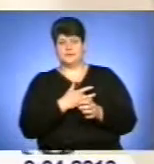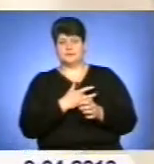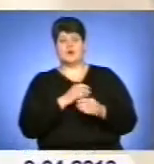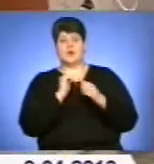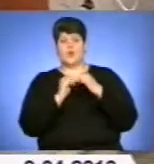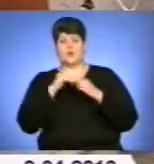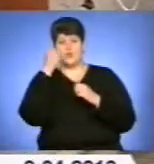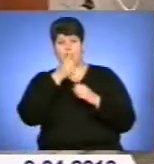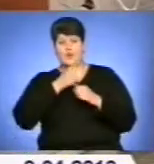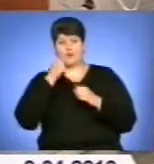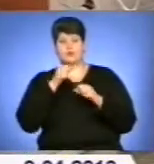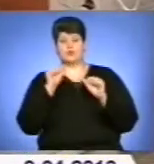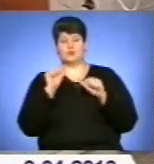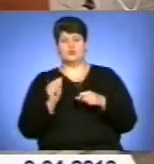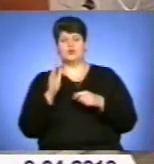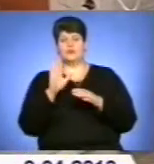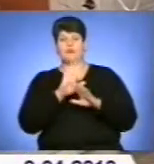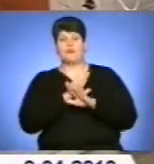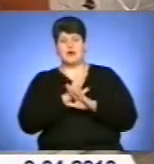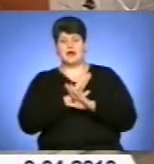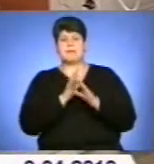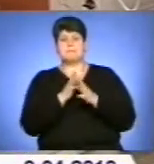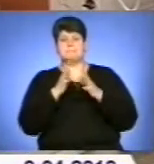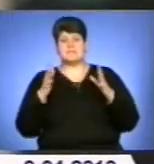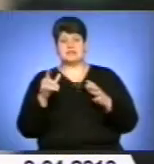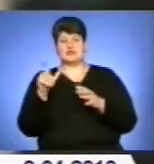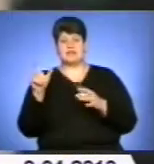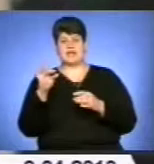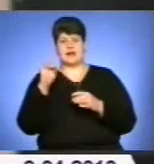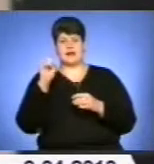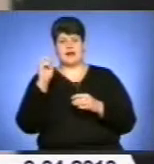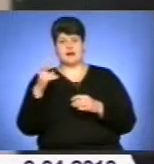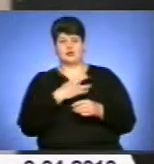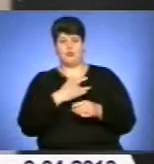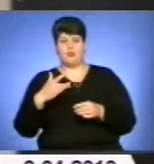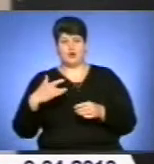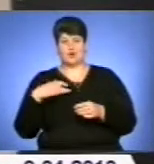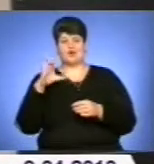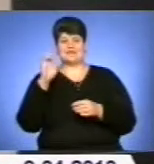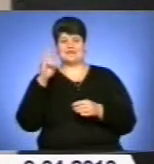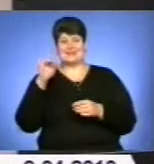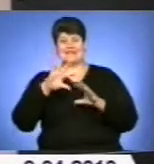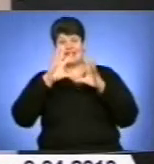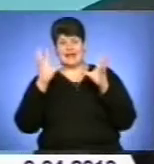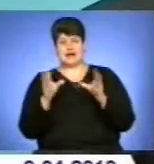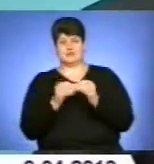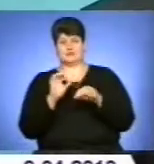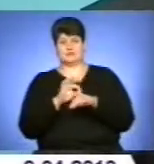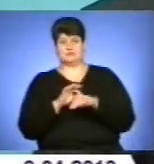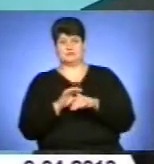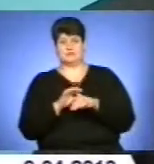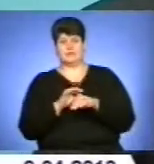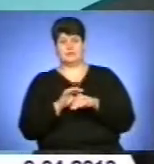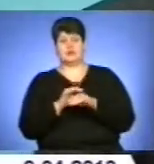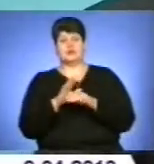від артеріальної гіпертензії та її ускладнень помирає більше людей, аніж від раку, туберкульозу і сніду разом узятих. Це означає,